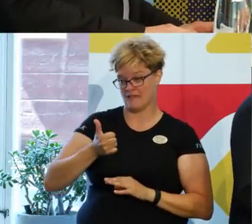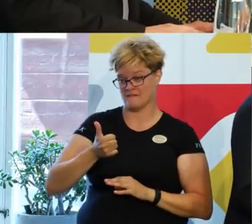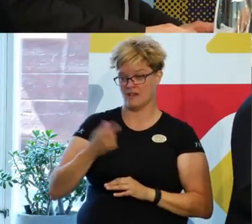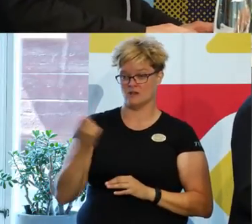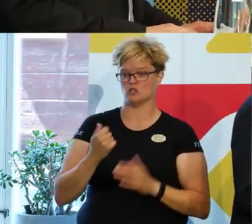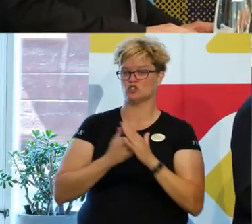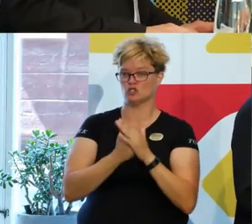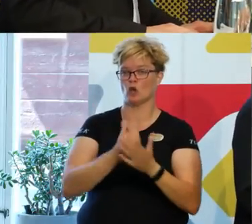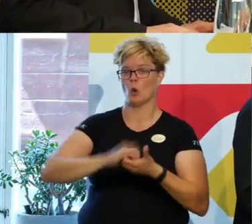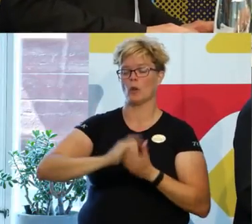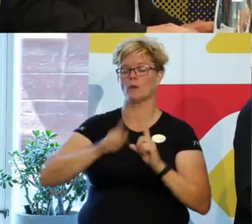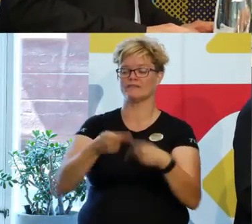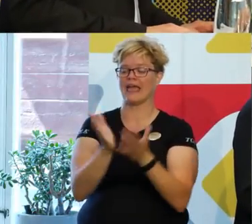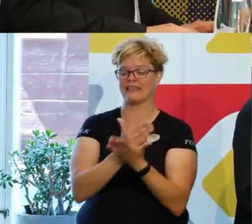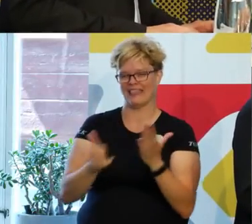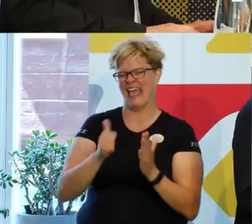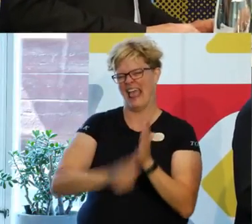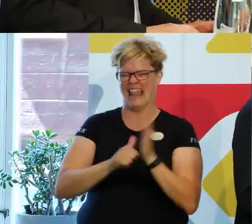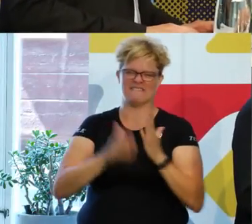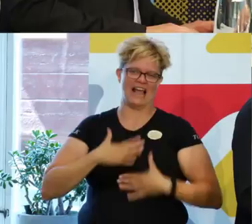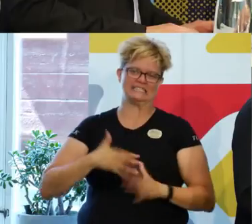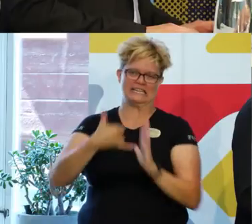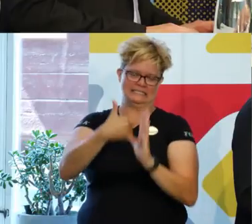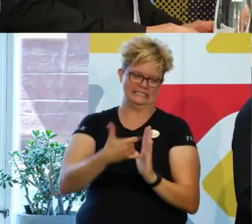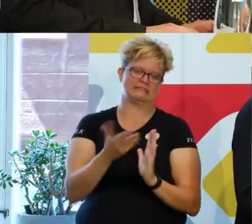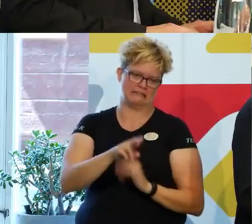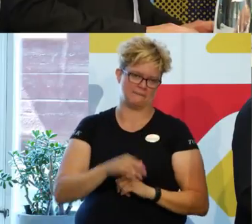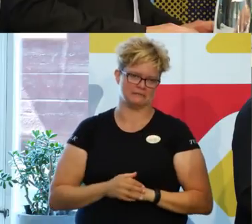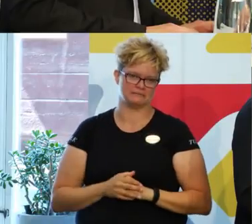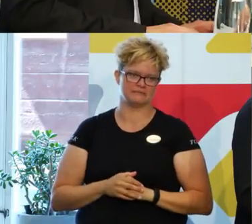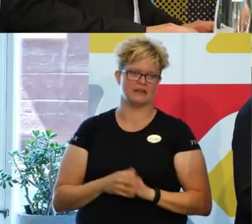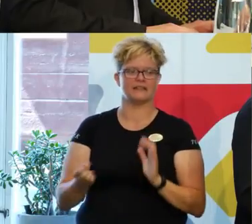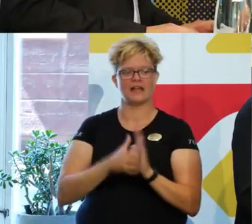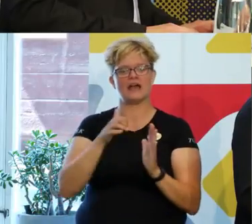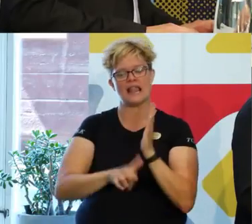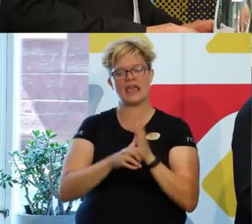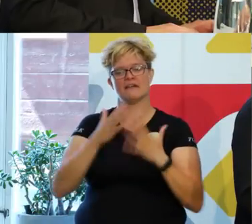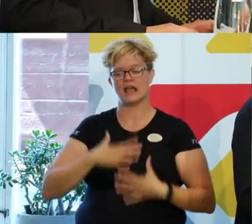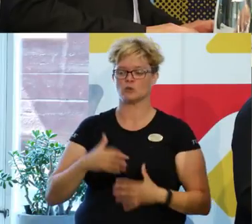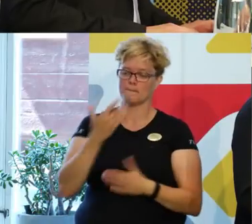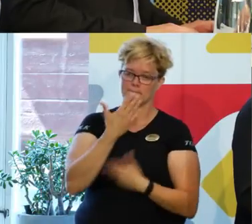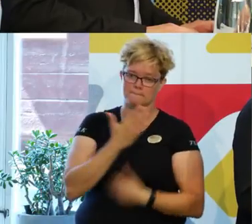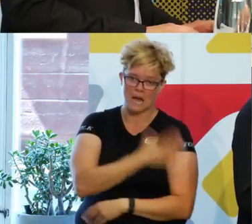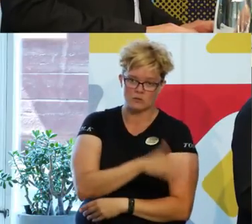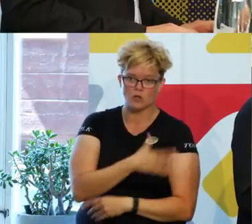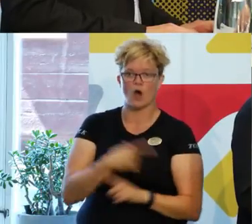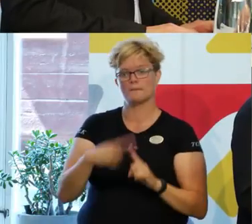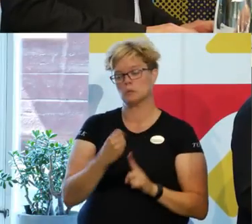som heter stöd i utvecklingsenheten som är elevhälsan bland annat. Så det är ju elevhälsopersonal och lite till.